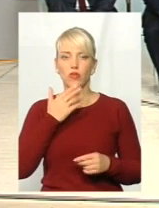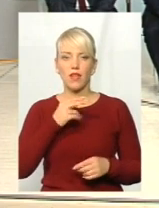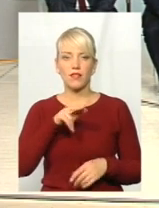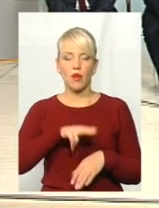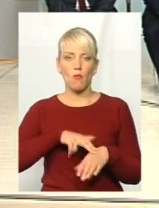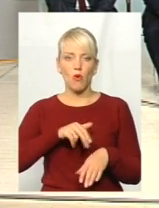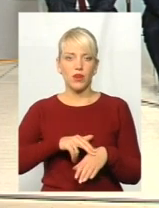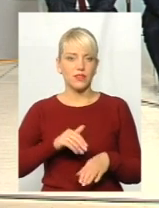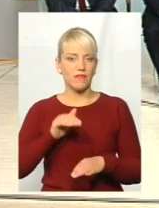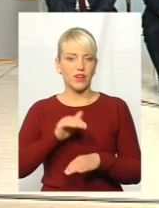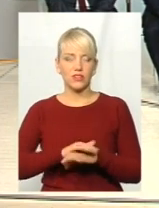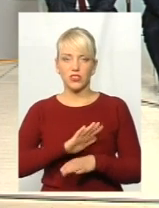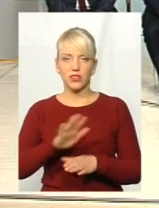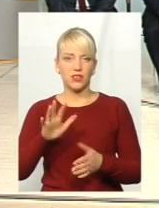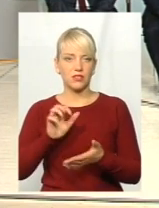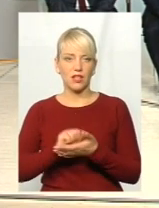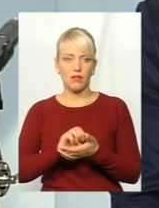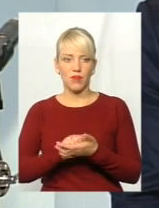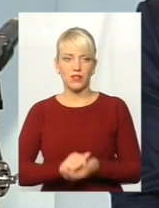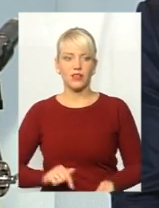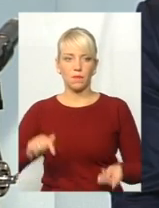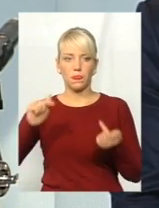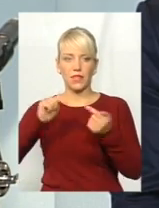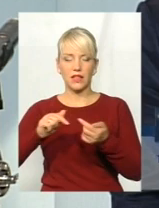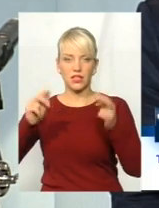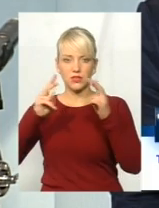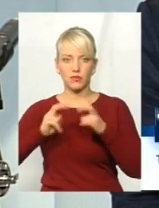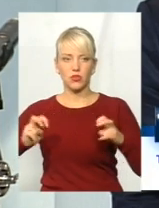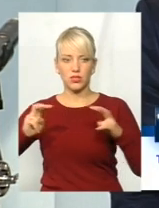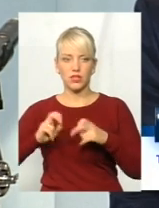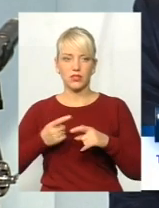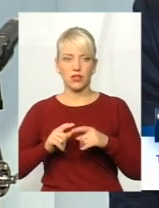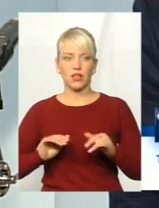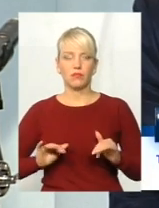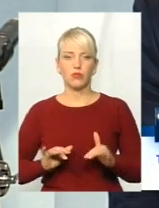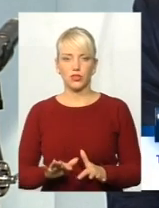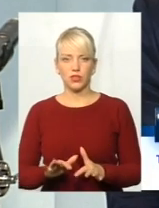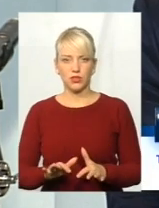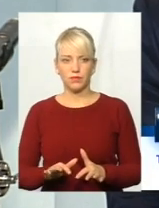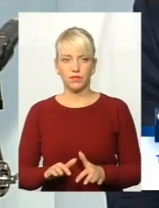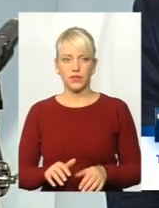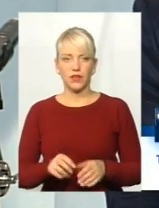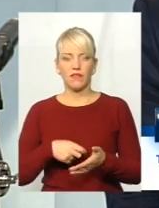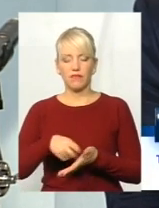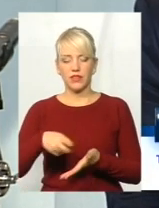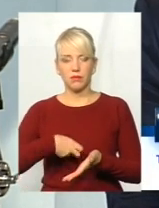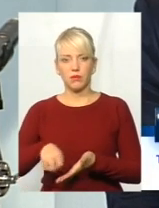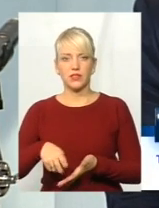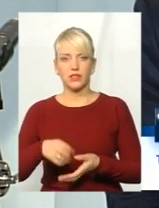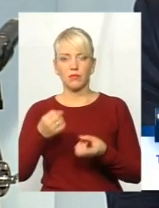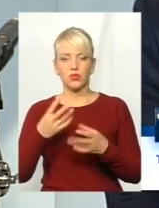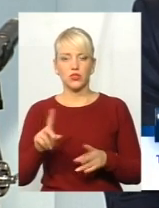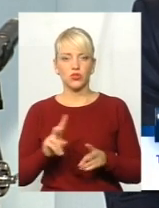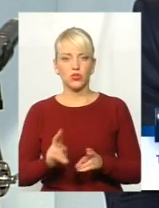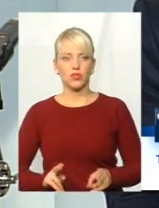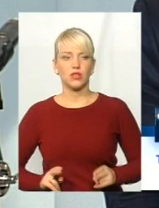фактично не займається належним чином розслідуванням даної події. Відписка проста прийшла, що кримінальне